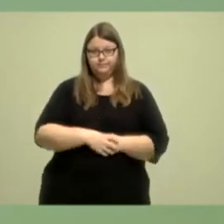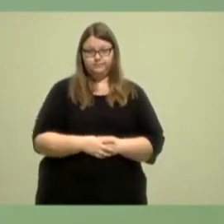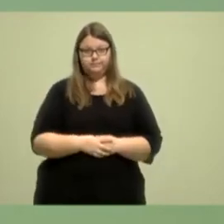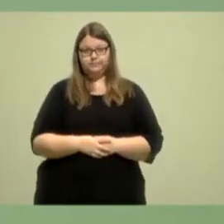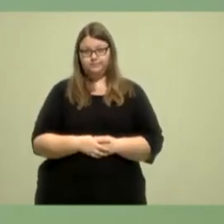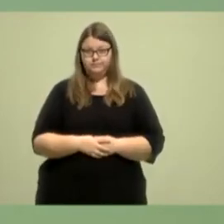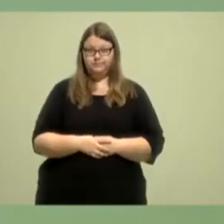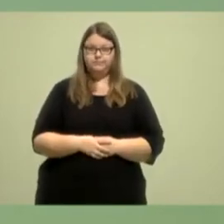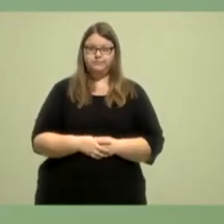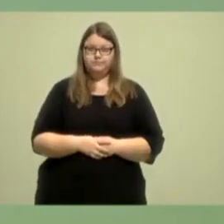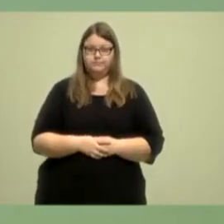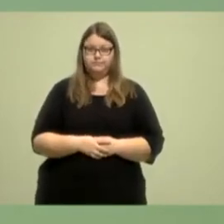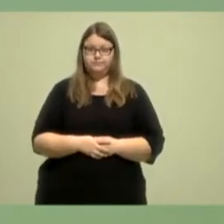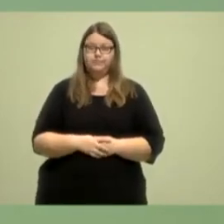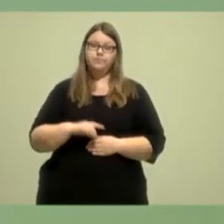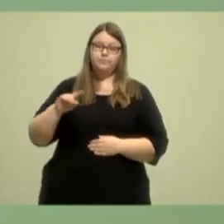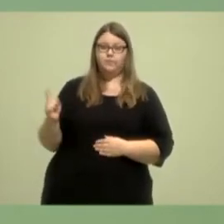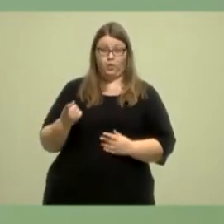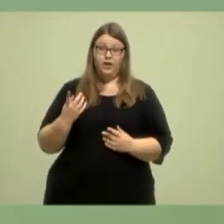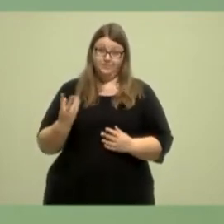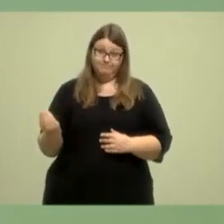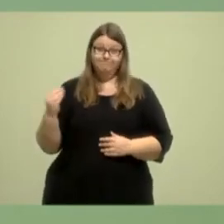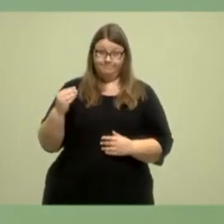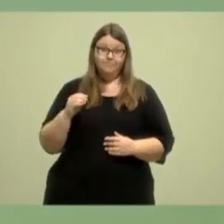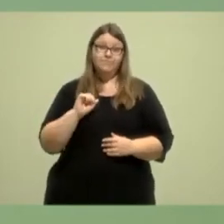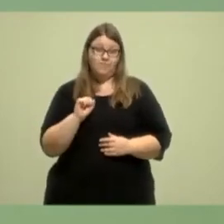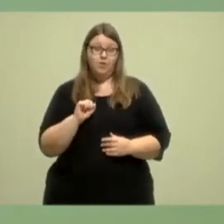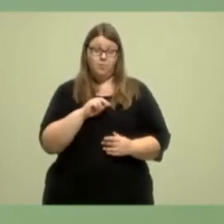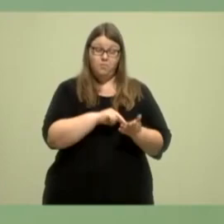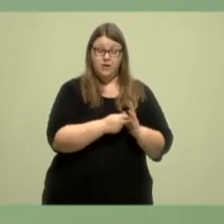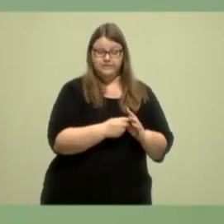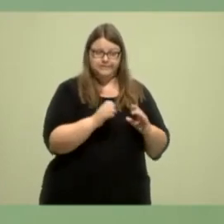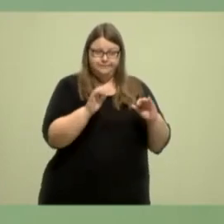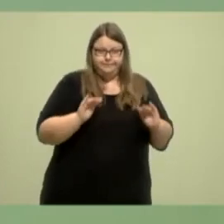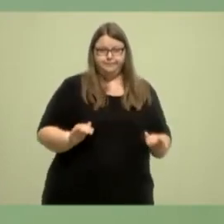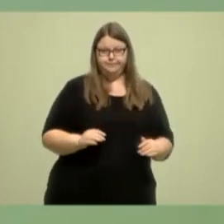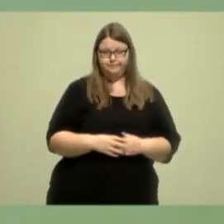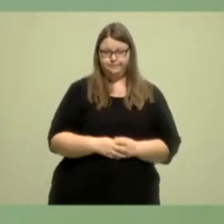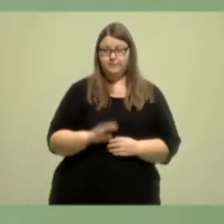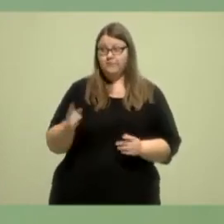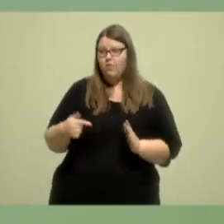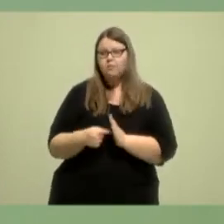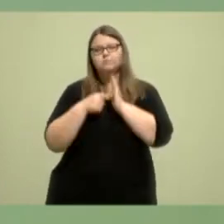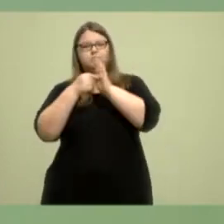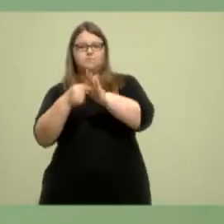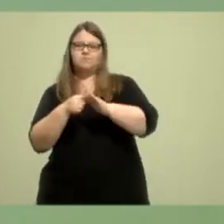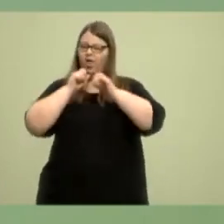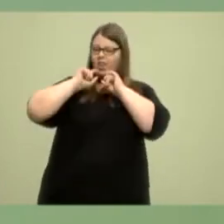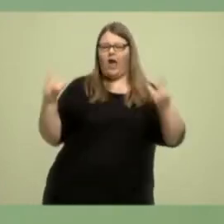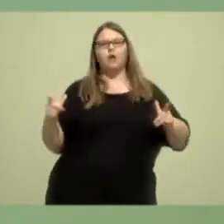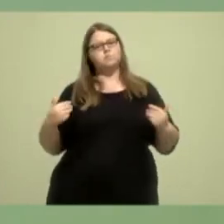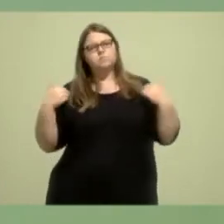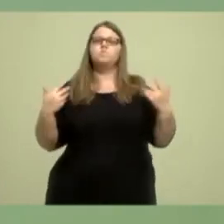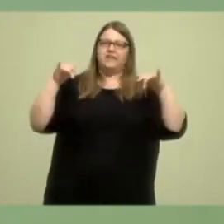Und es kommt auch eine weitere Komponente hinzu. Wenn du zu auffällig bist, wenn du zu laut bist,